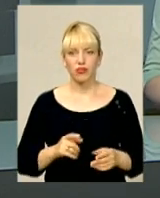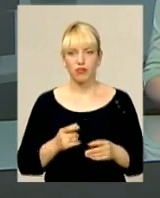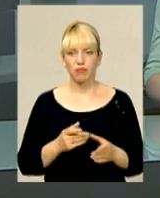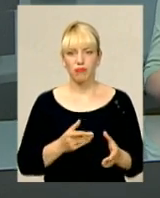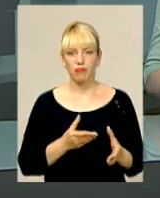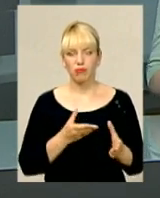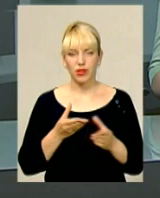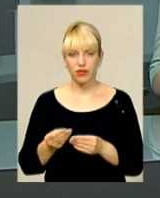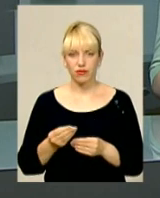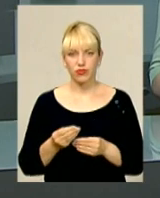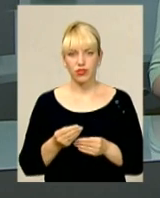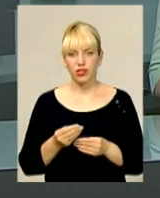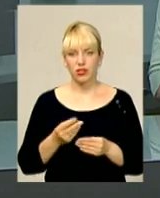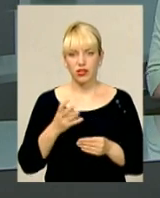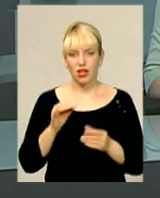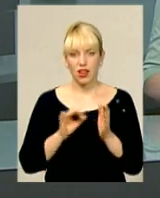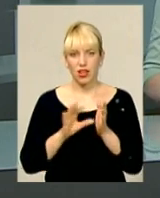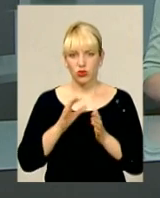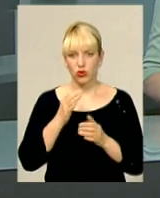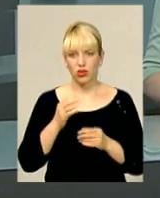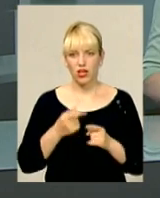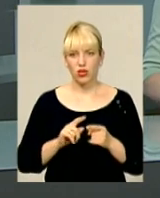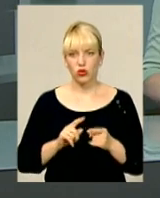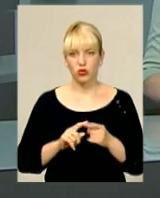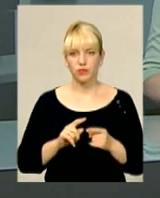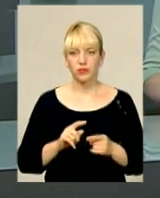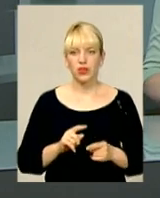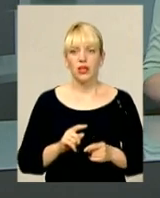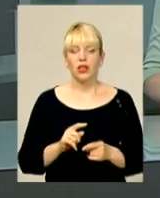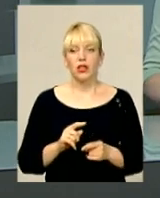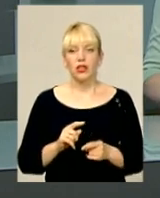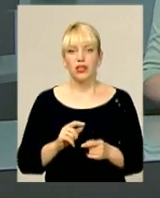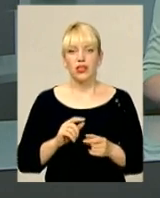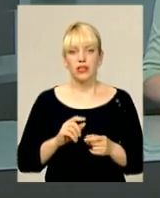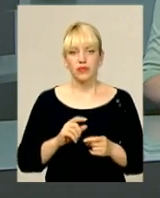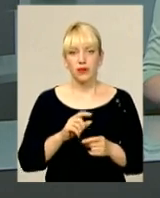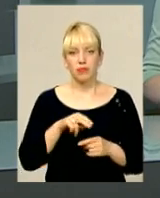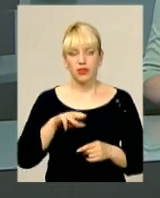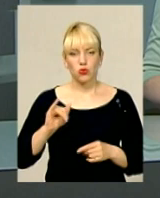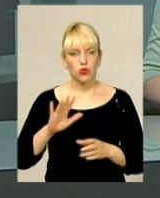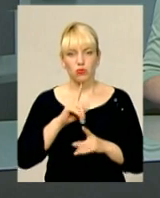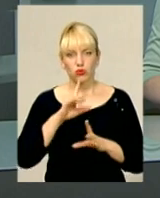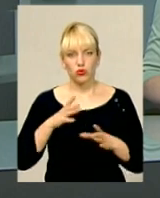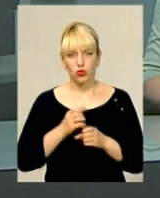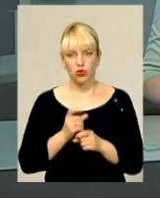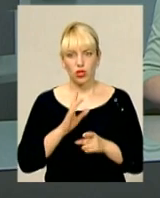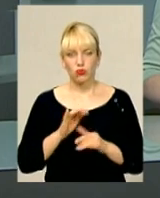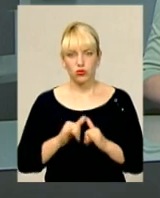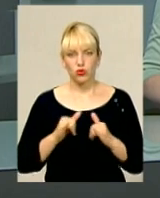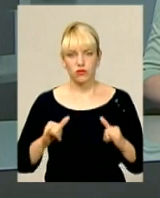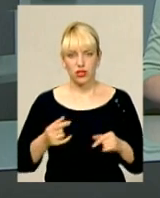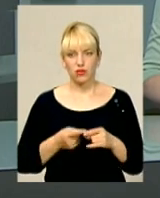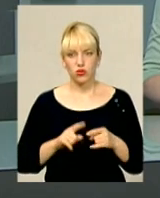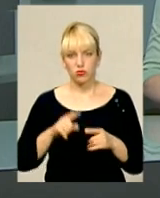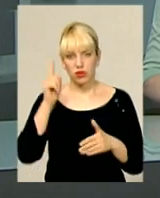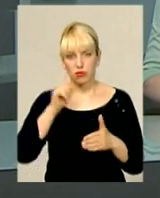тарифів на комунальні послуги. Заклади профтехосвіти не скорочуватимуть, а навпаки розвиватимуть. У